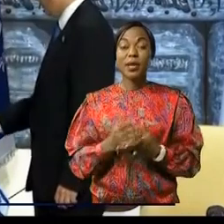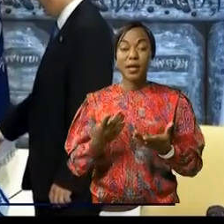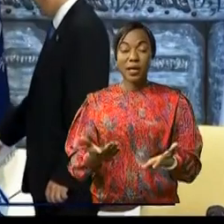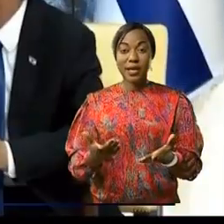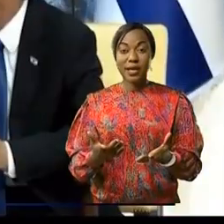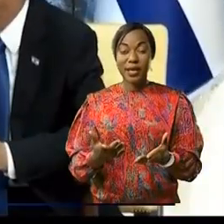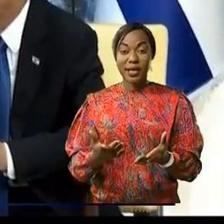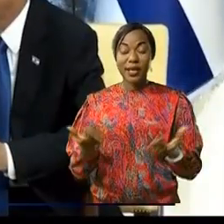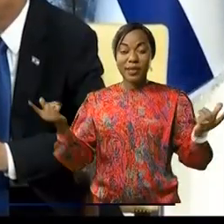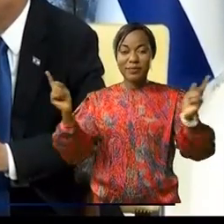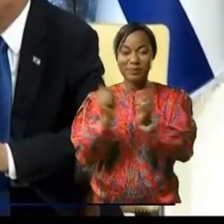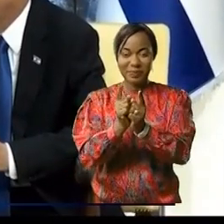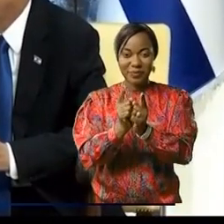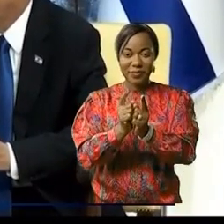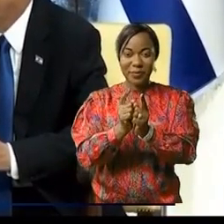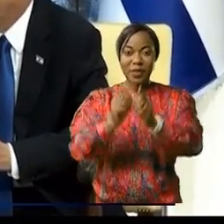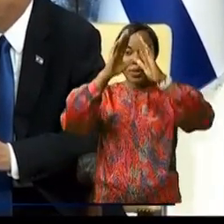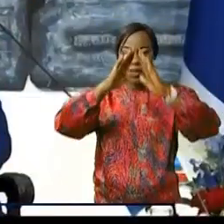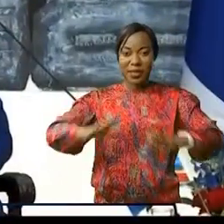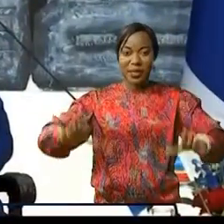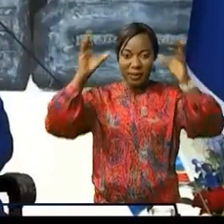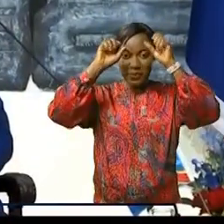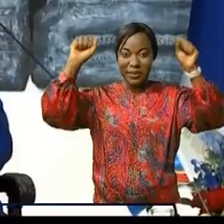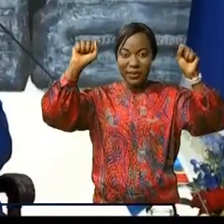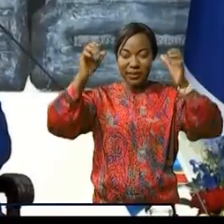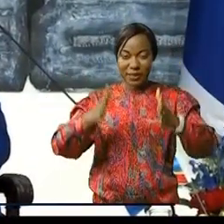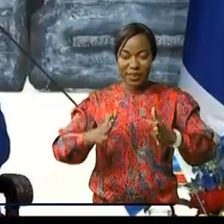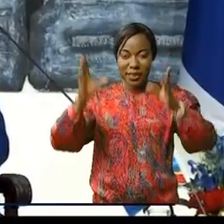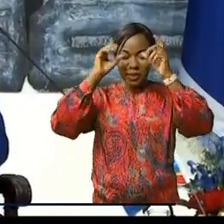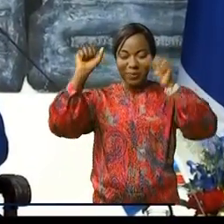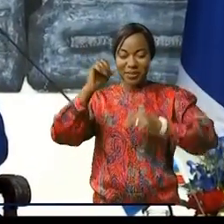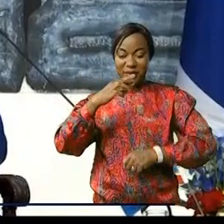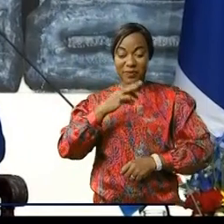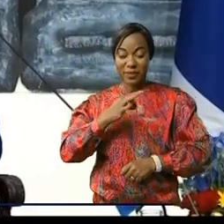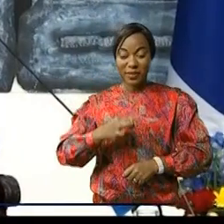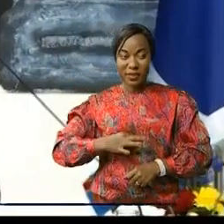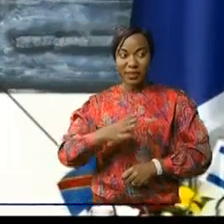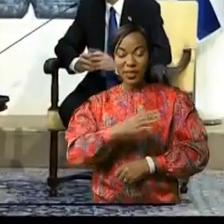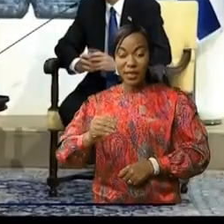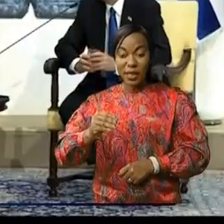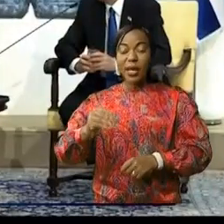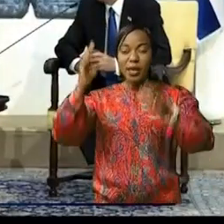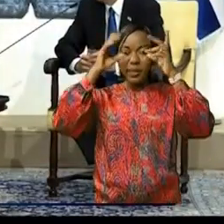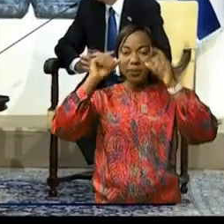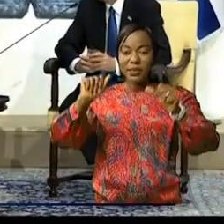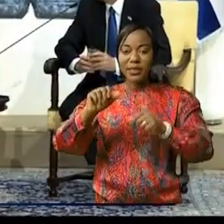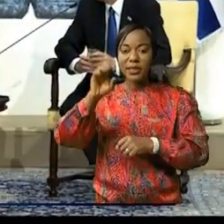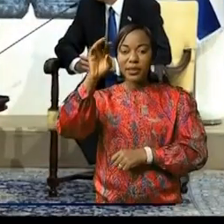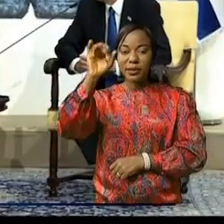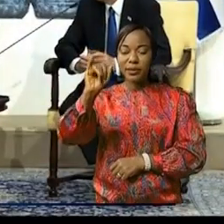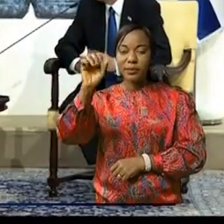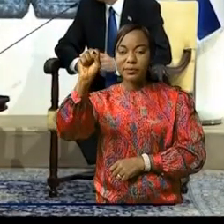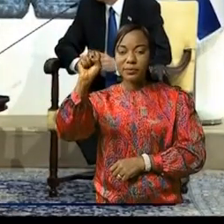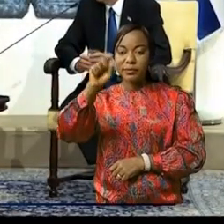rencontre au palais présidentiel d'Israël, les présidents Félix Antoine Tshisekedi Tchulombo et Isaac Herzog ont animé une